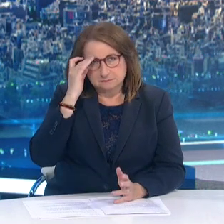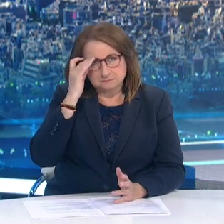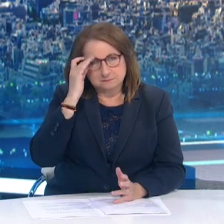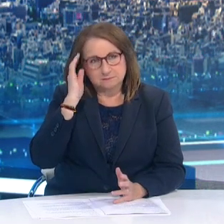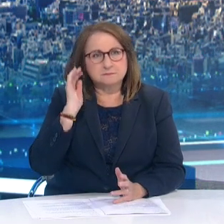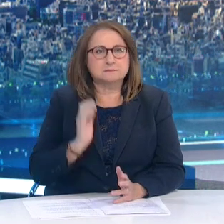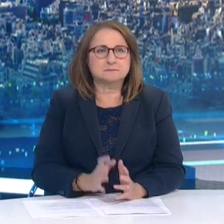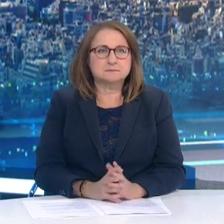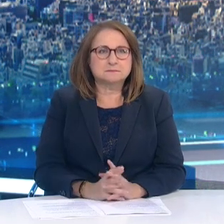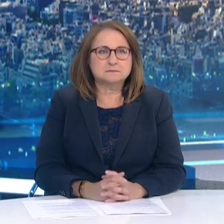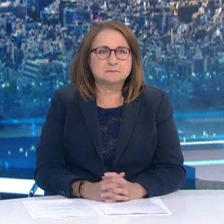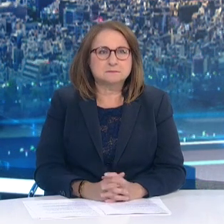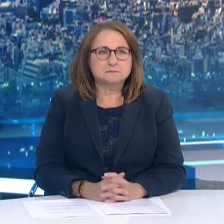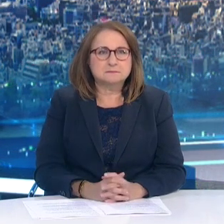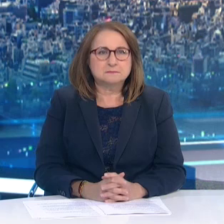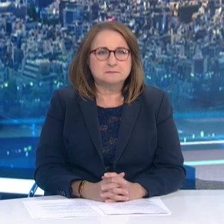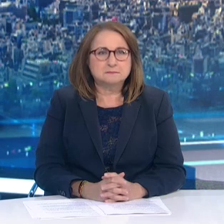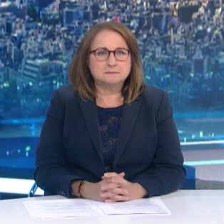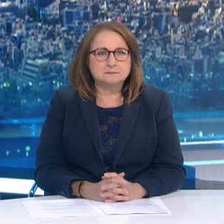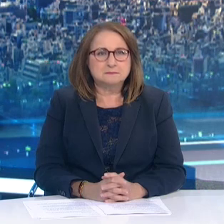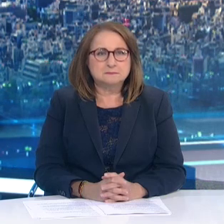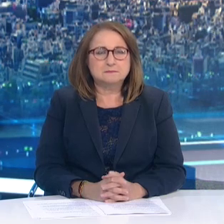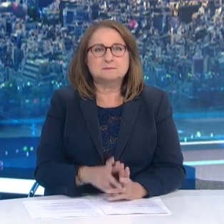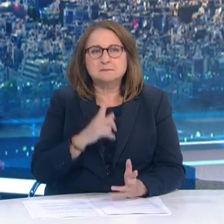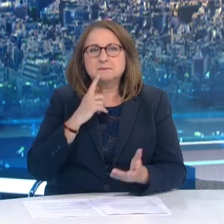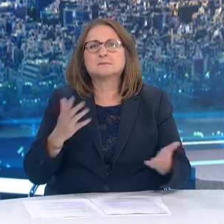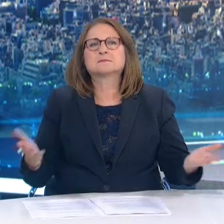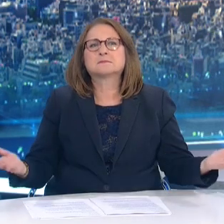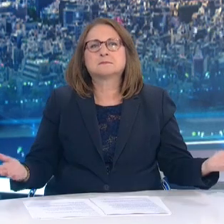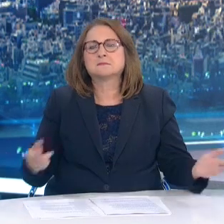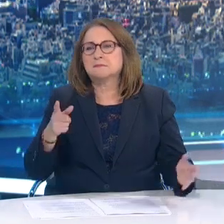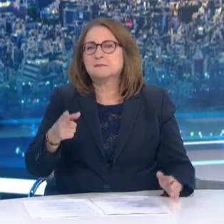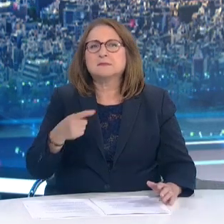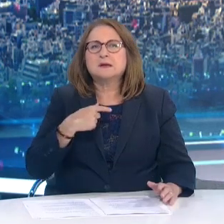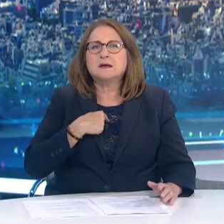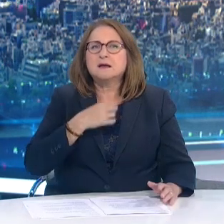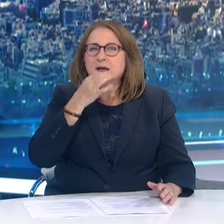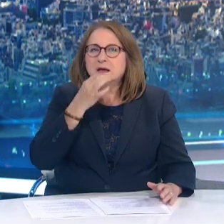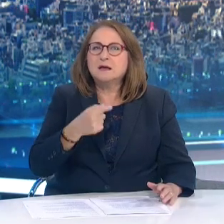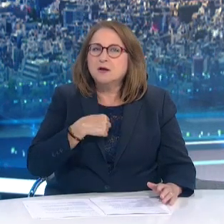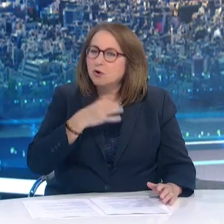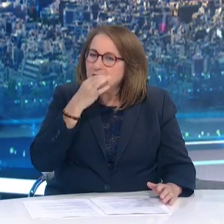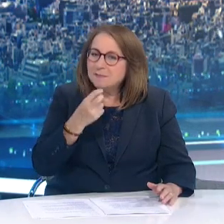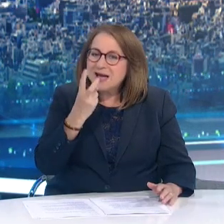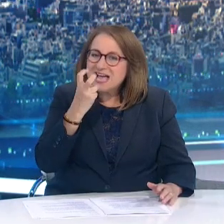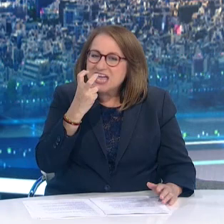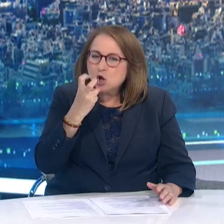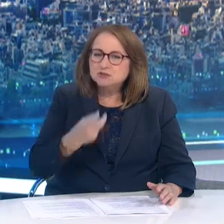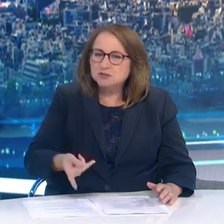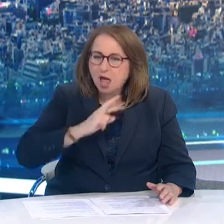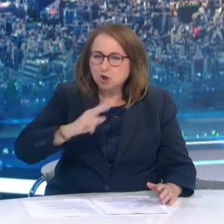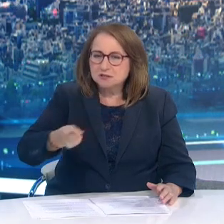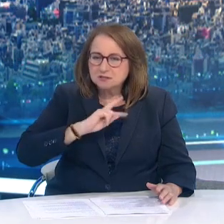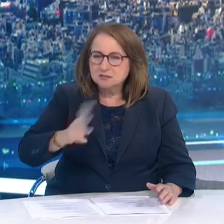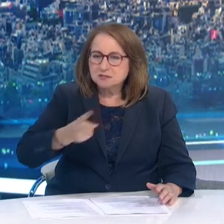απευθυμθώσει τον κ. Κοτζαμάνη Παρά τις 20 ερωτοαπαντής, παράγονται και άλλες στις παρυφές των ερωτήσεων